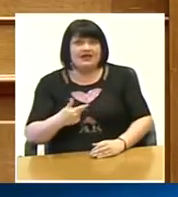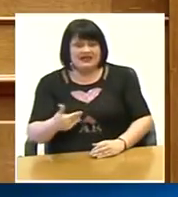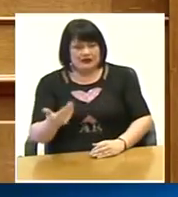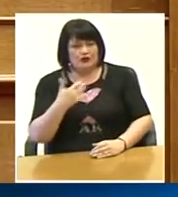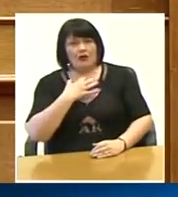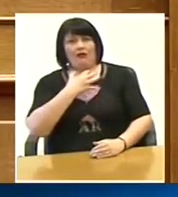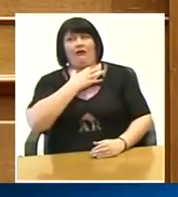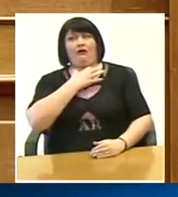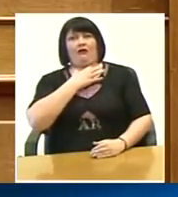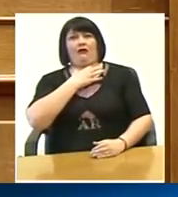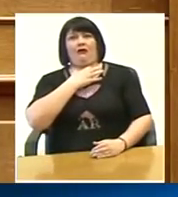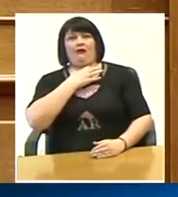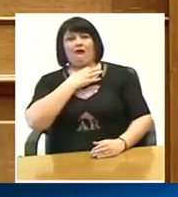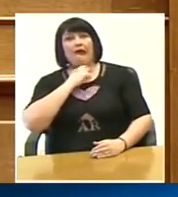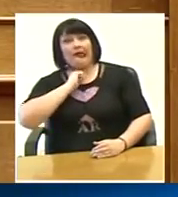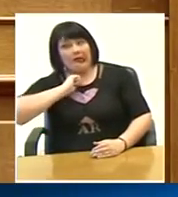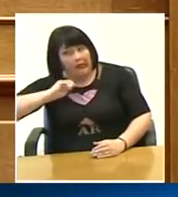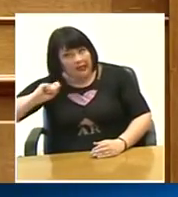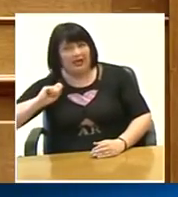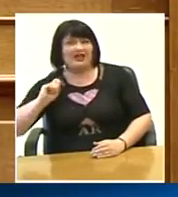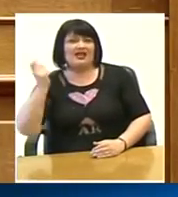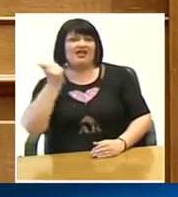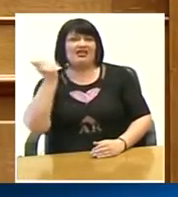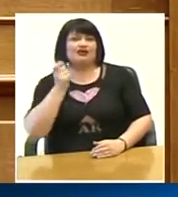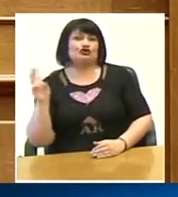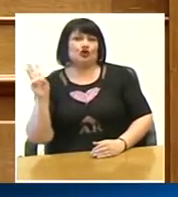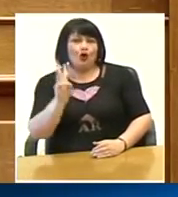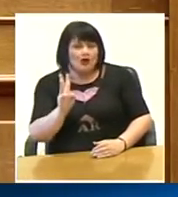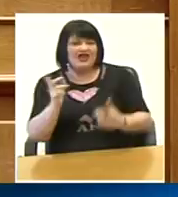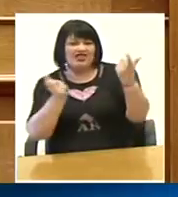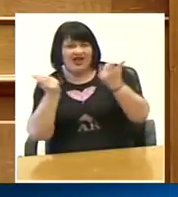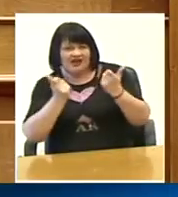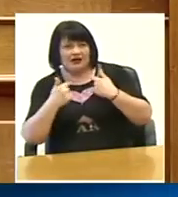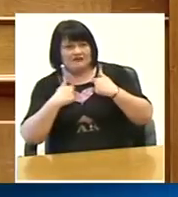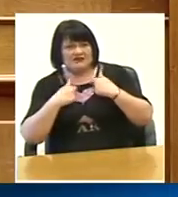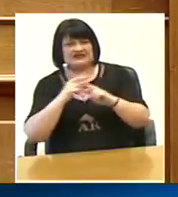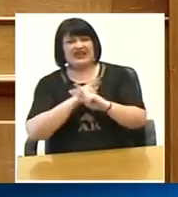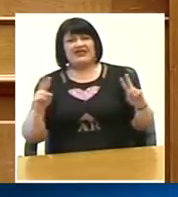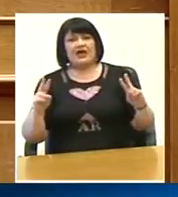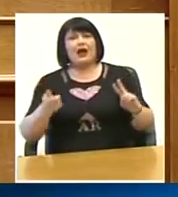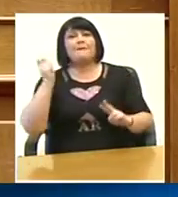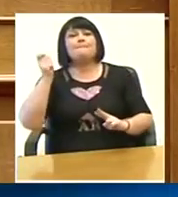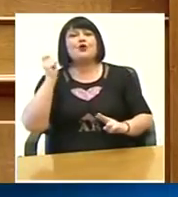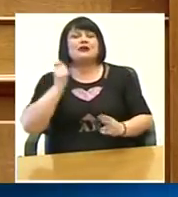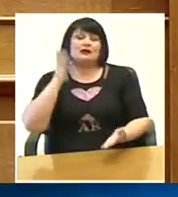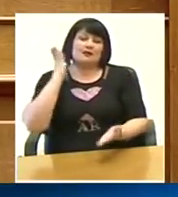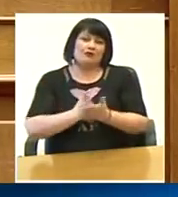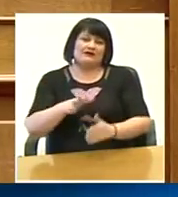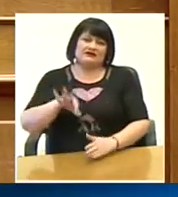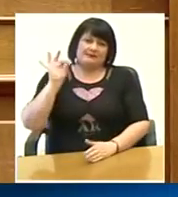ασφυκτική θηλιά των δανειστών πάνω από το κεφάλι της έκανε μια σαφή πολιτική επιλογή που